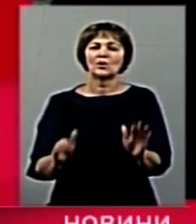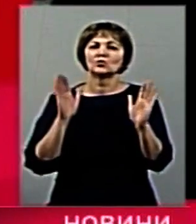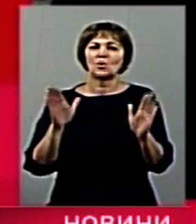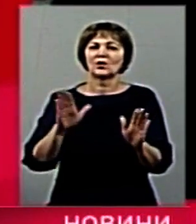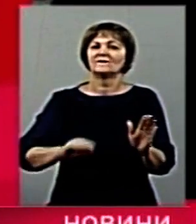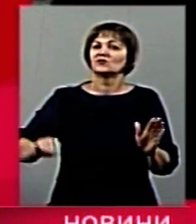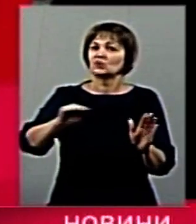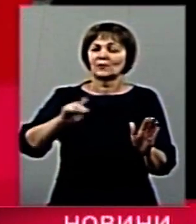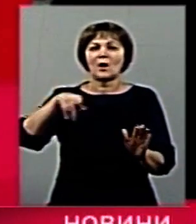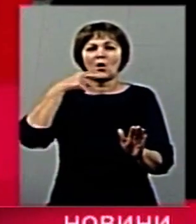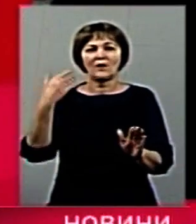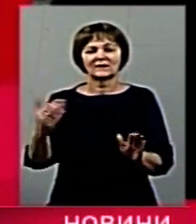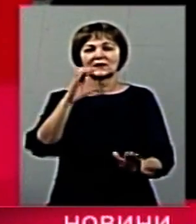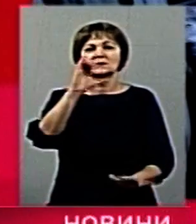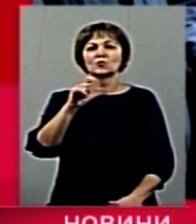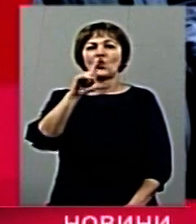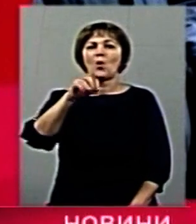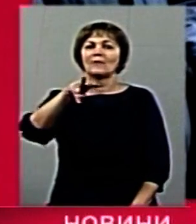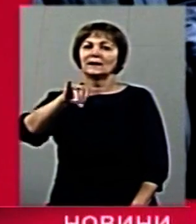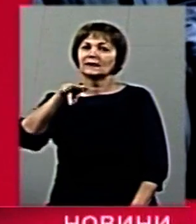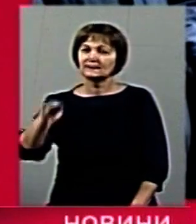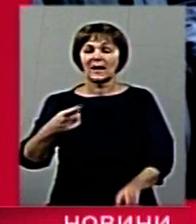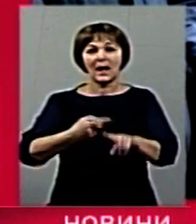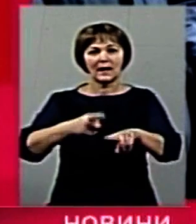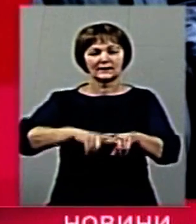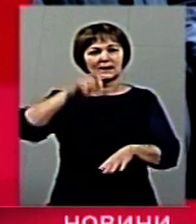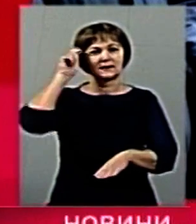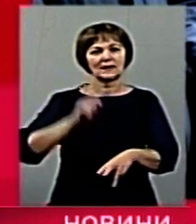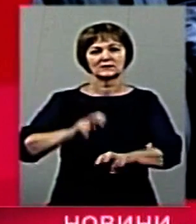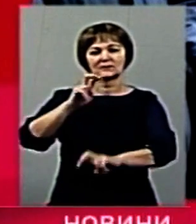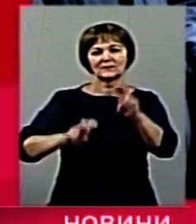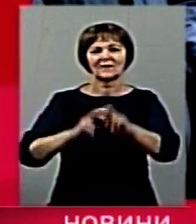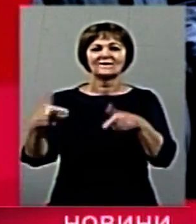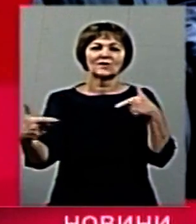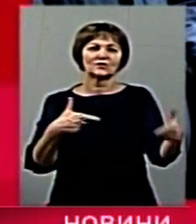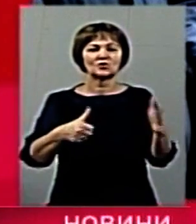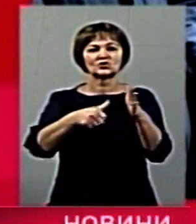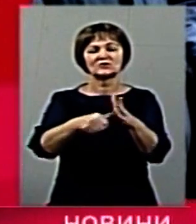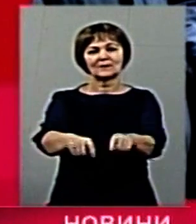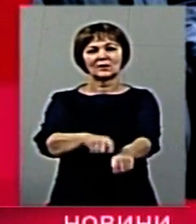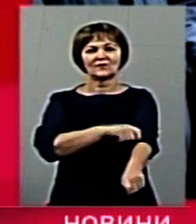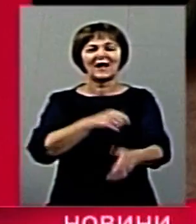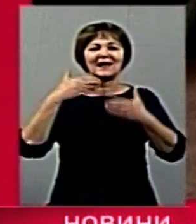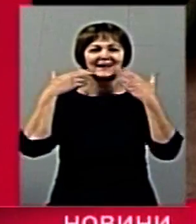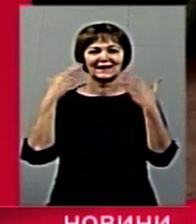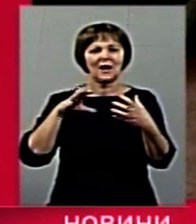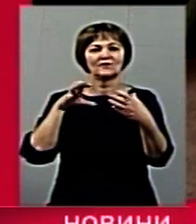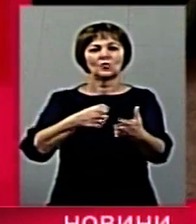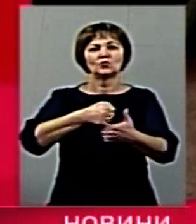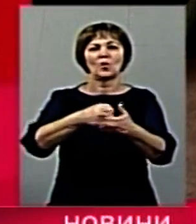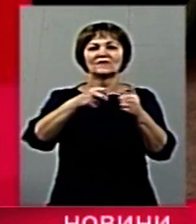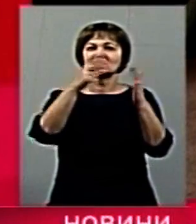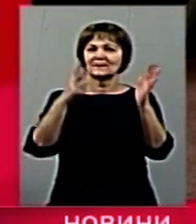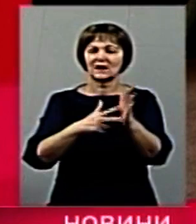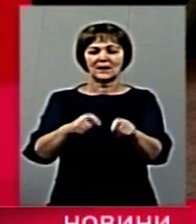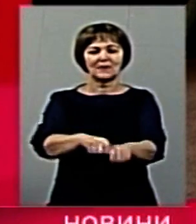у Житомир, зазначив Сергій Сухомлин. Це китайське підприємство виробляє різноманітну техніку від 6-метрових легких автобусів до 18-метрових